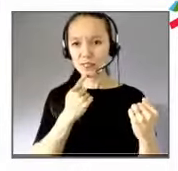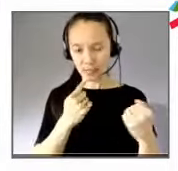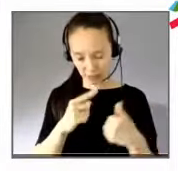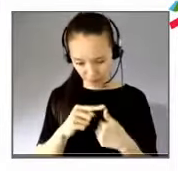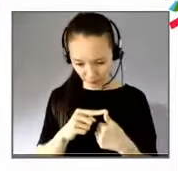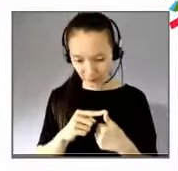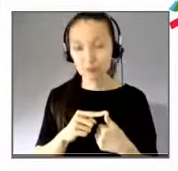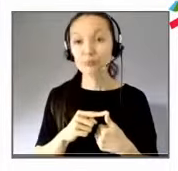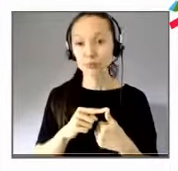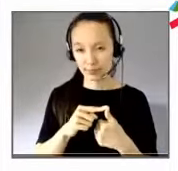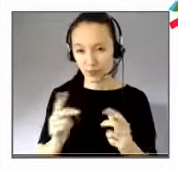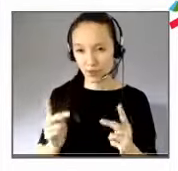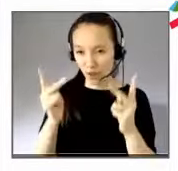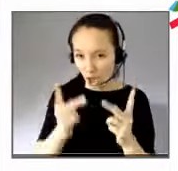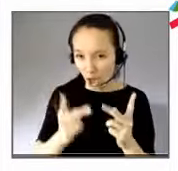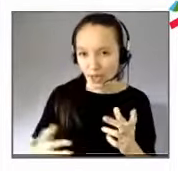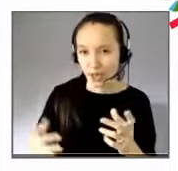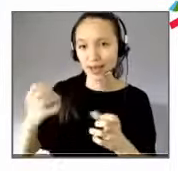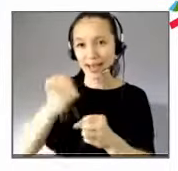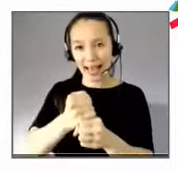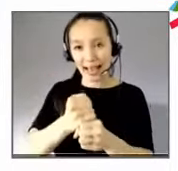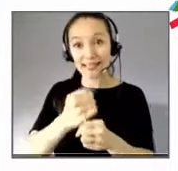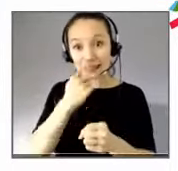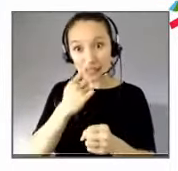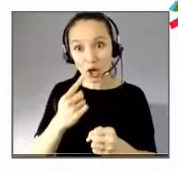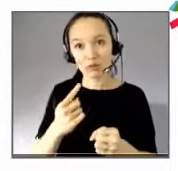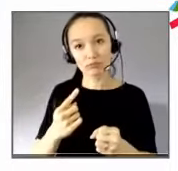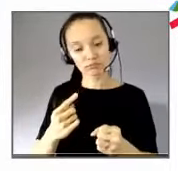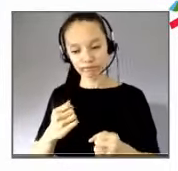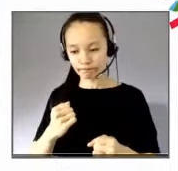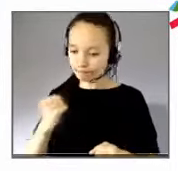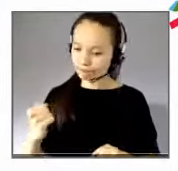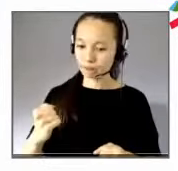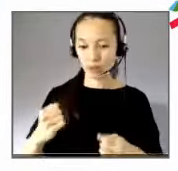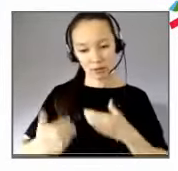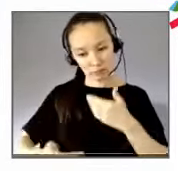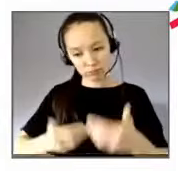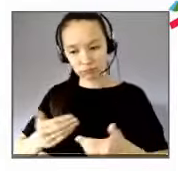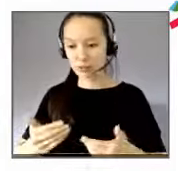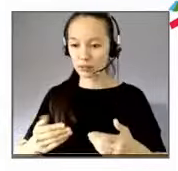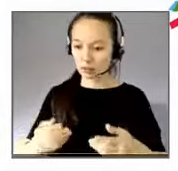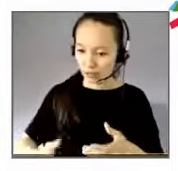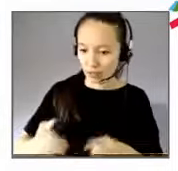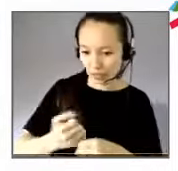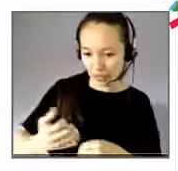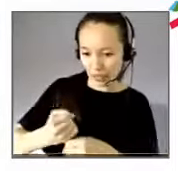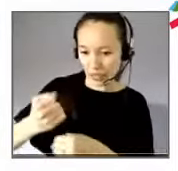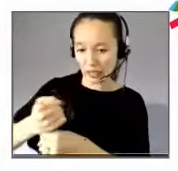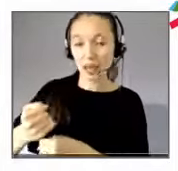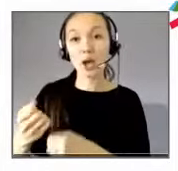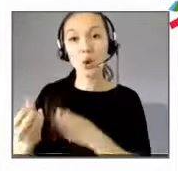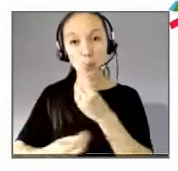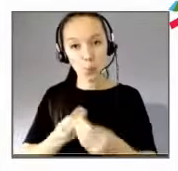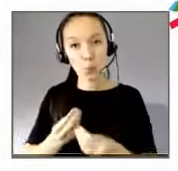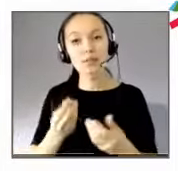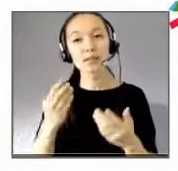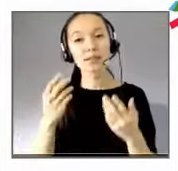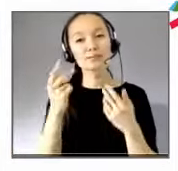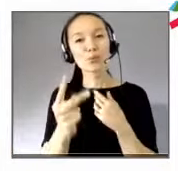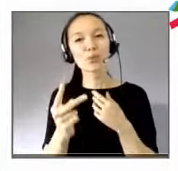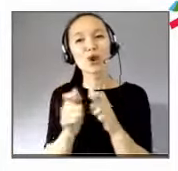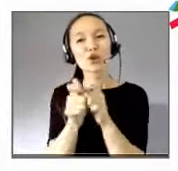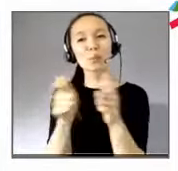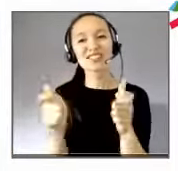une force de vie supplémentaire. Auquel cas, on voit également que deux termes clés de la vie de l'entreprise, que sont les